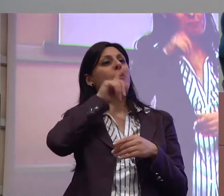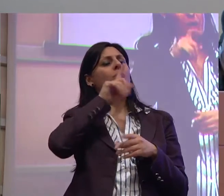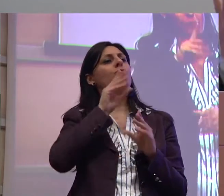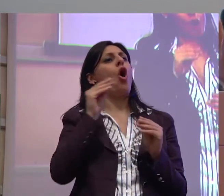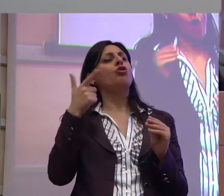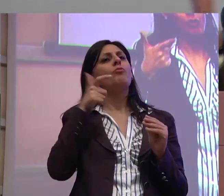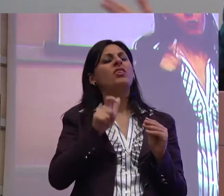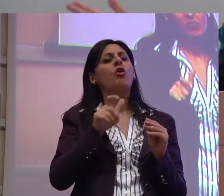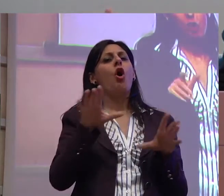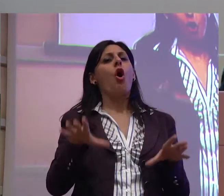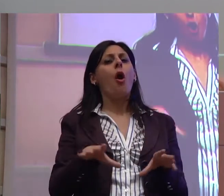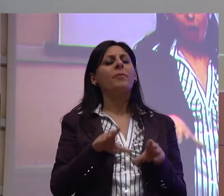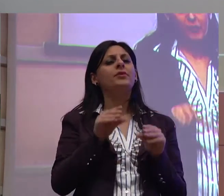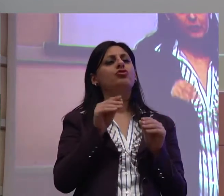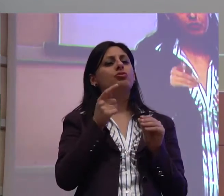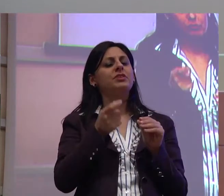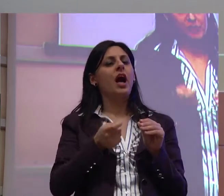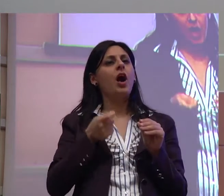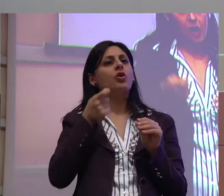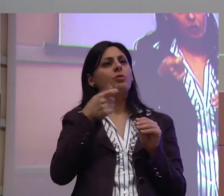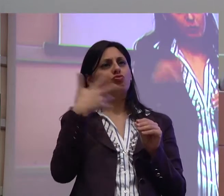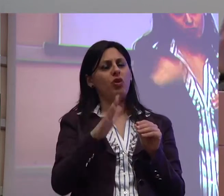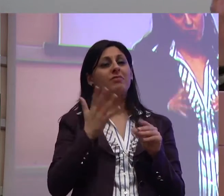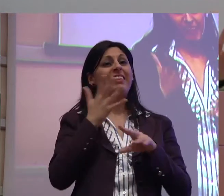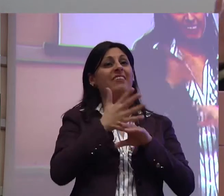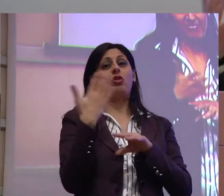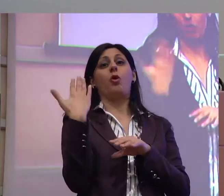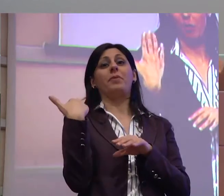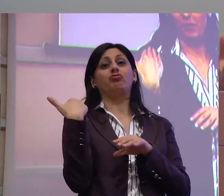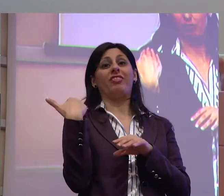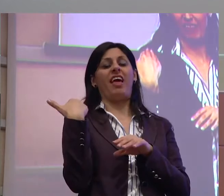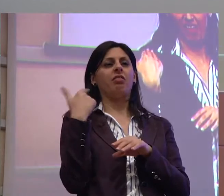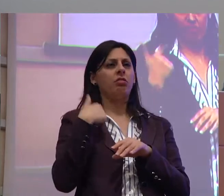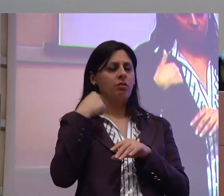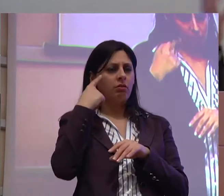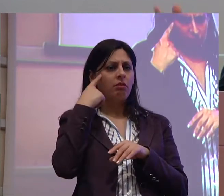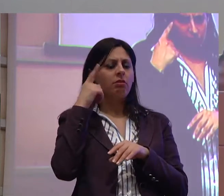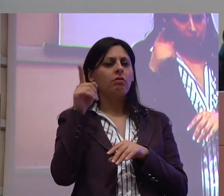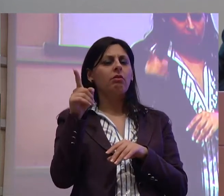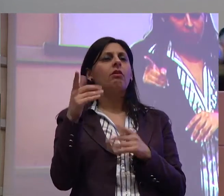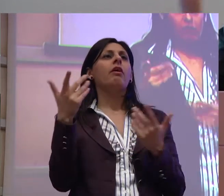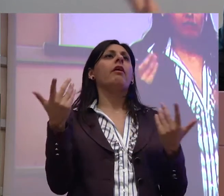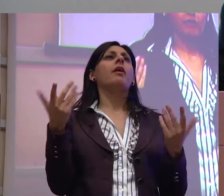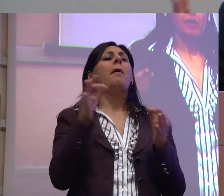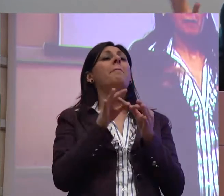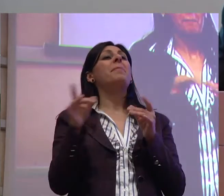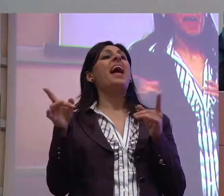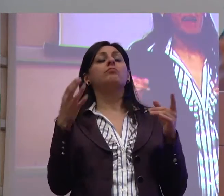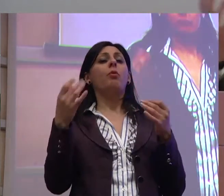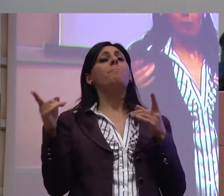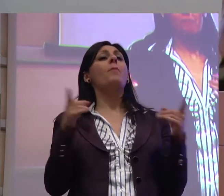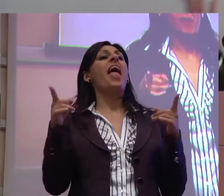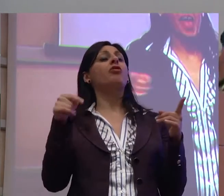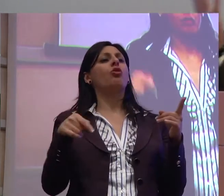si cominciano a sentire, l'ho sentito anche in un intervento precedente, discorsi come in un periodo in cui ci sono migliaia di giovani